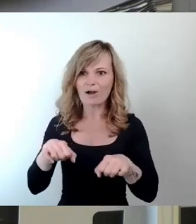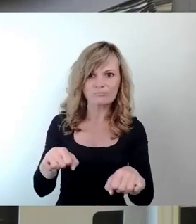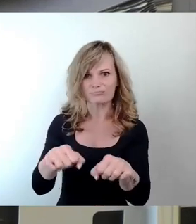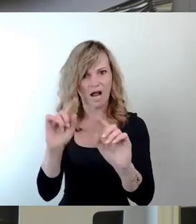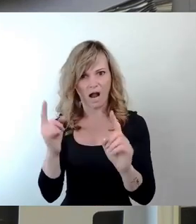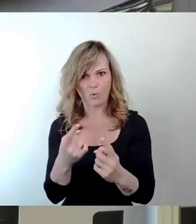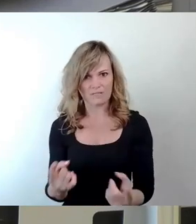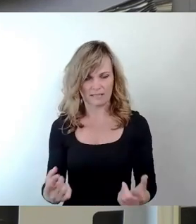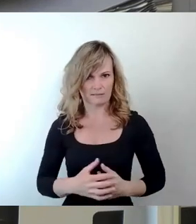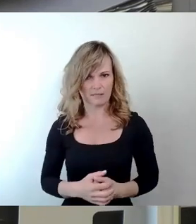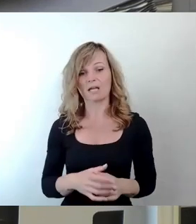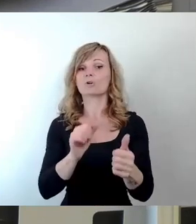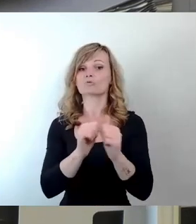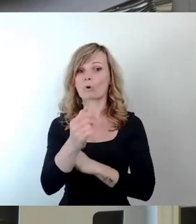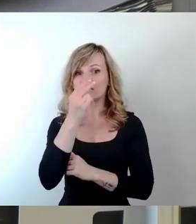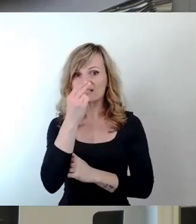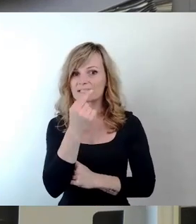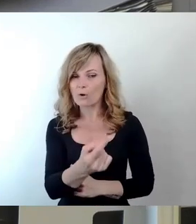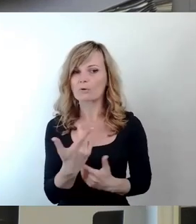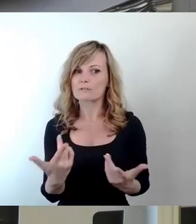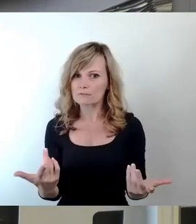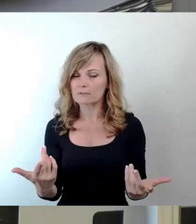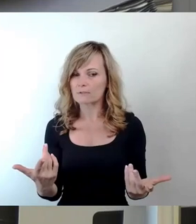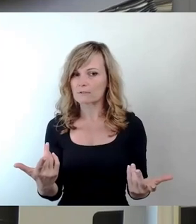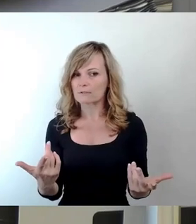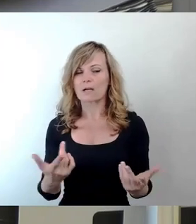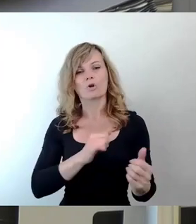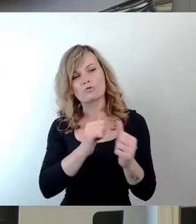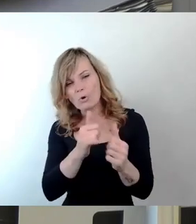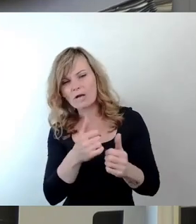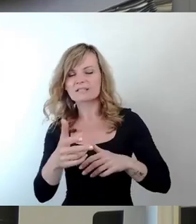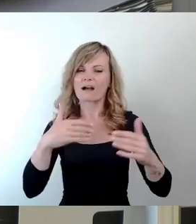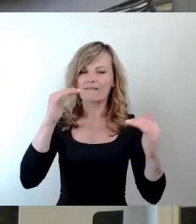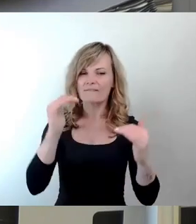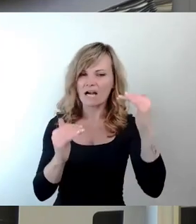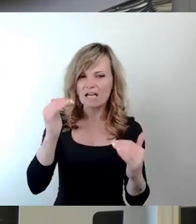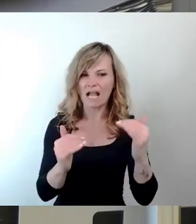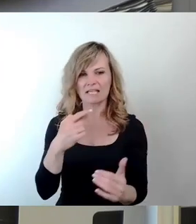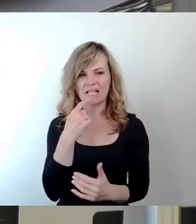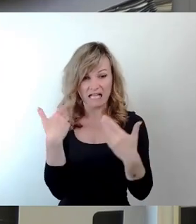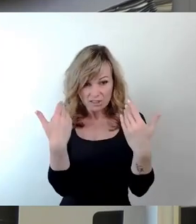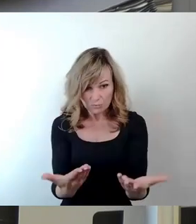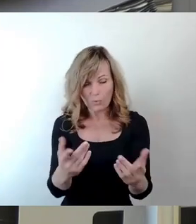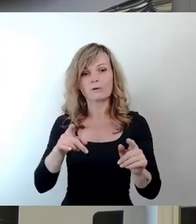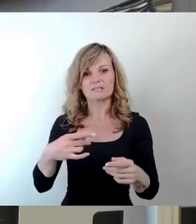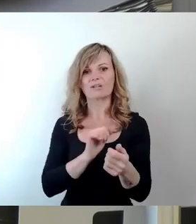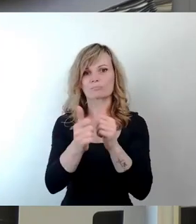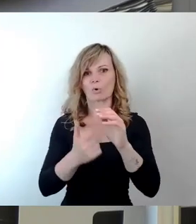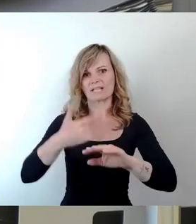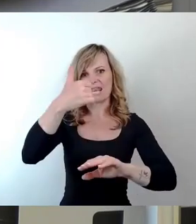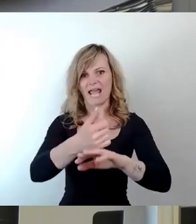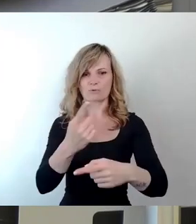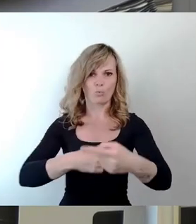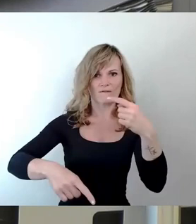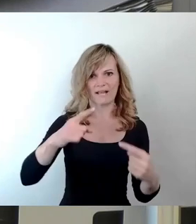Im Sport würde man bei einer vergleichbaren Bilanz die sportliche Leitung wechseln. Das geht in Dresden nicht so einfach,